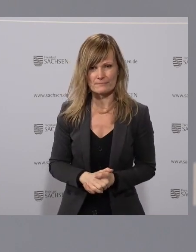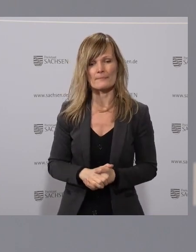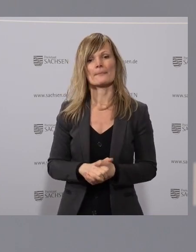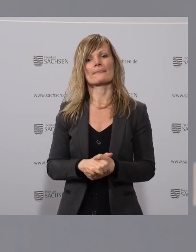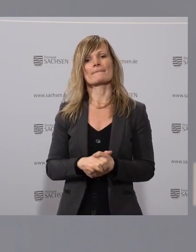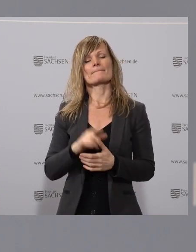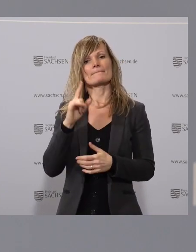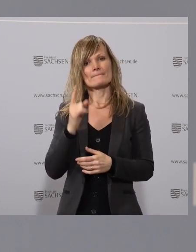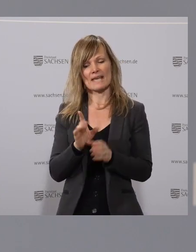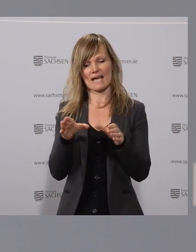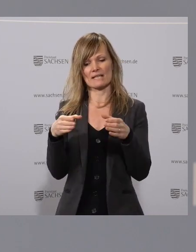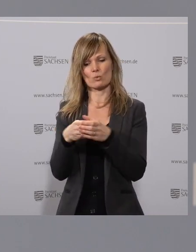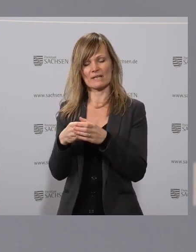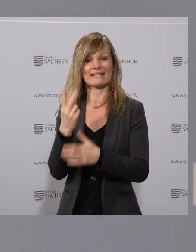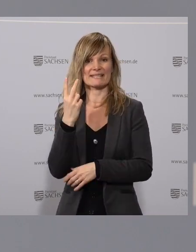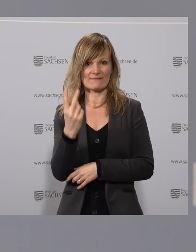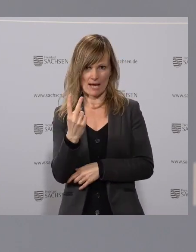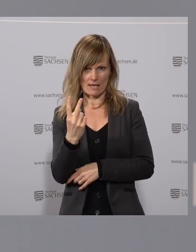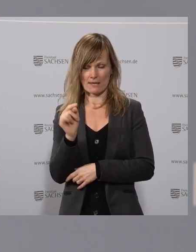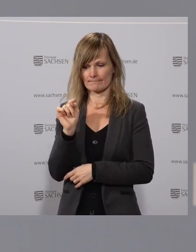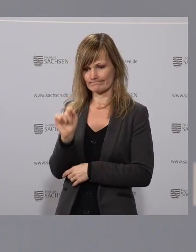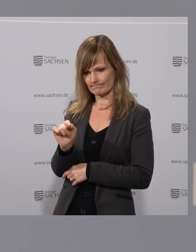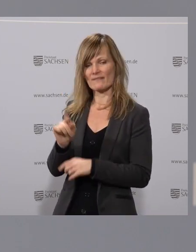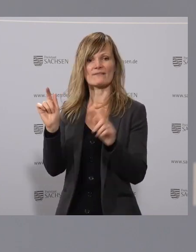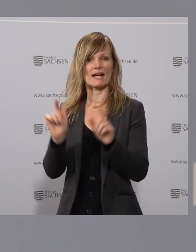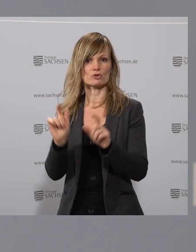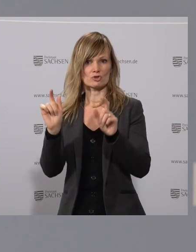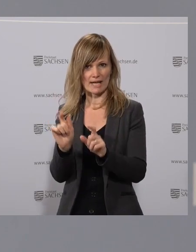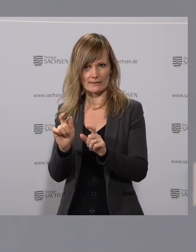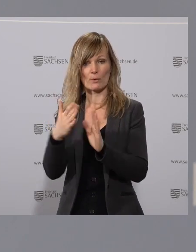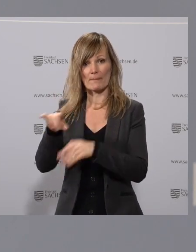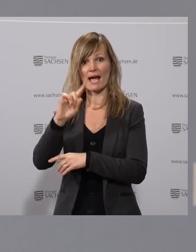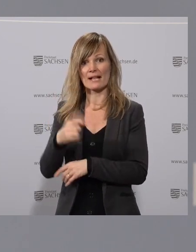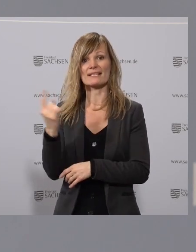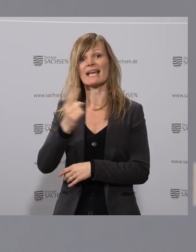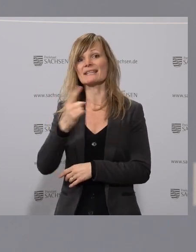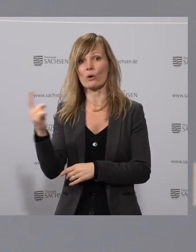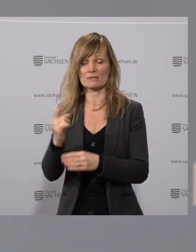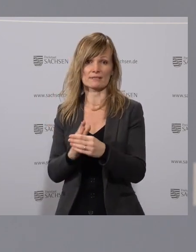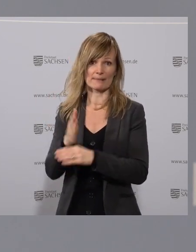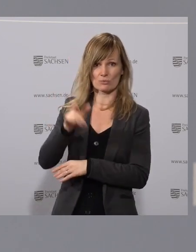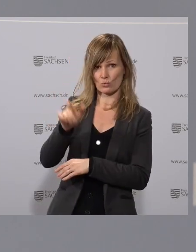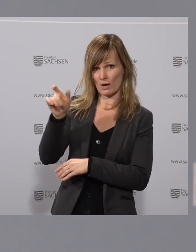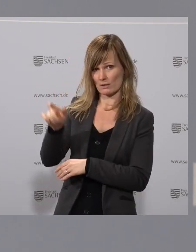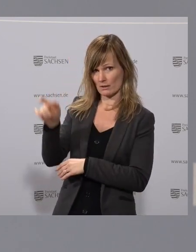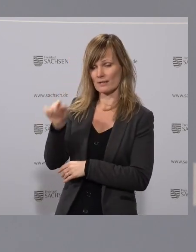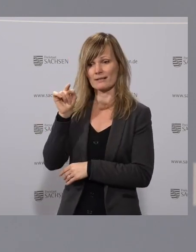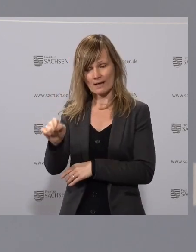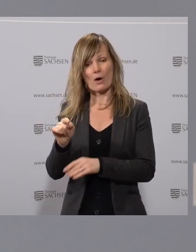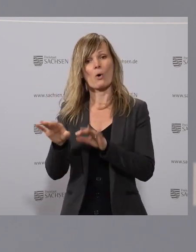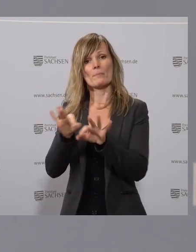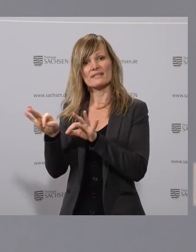gleichzeitig noch eine Kategorie 2 eingeführt. Das sind die Veranstaltungen mit mehr als 1000 Besuchern und dort haben wir ein